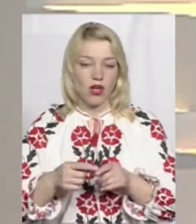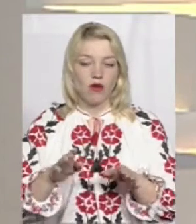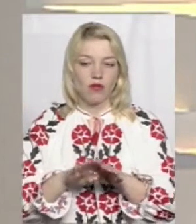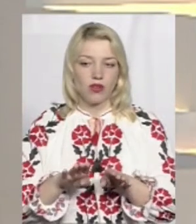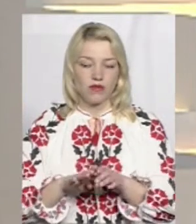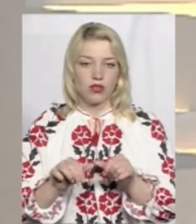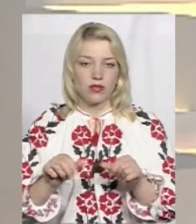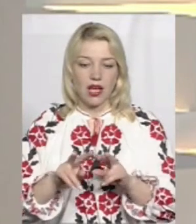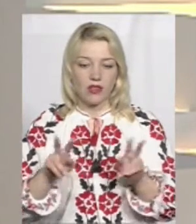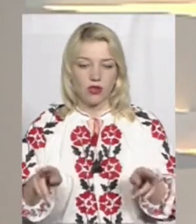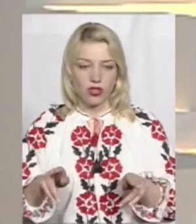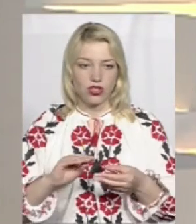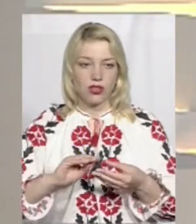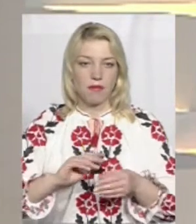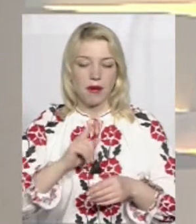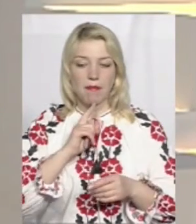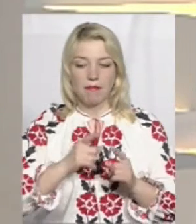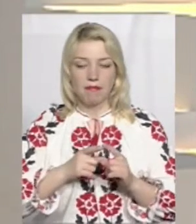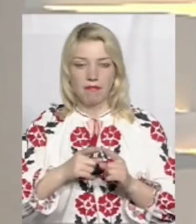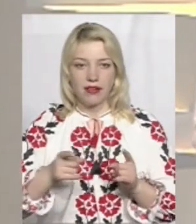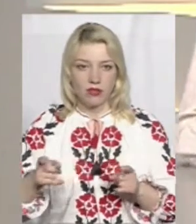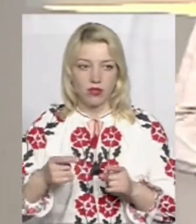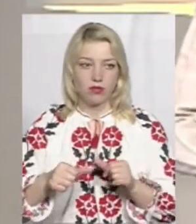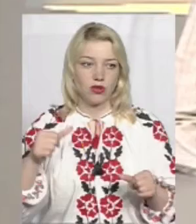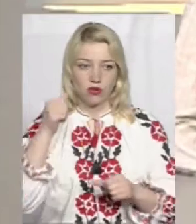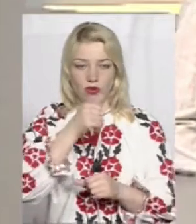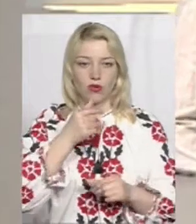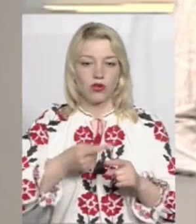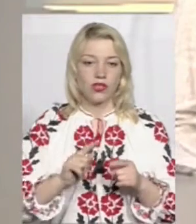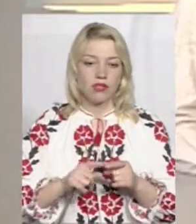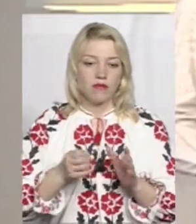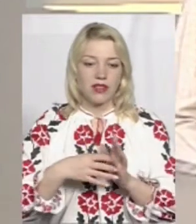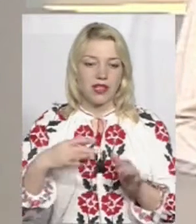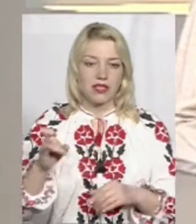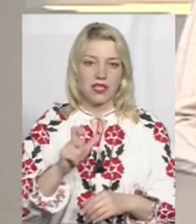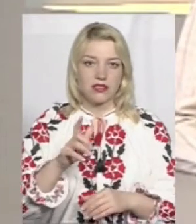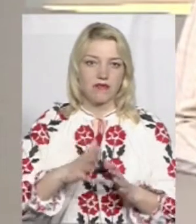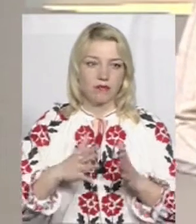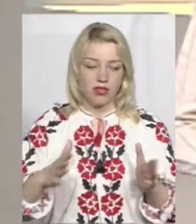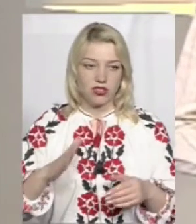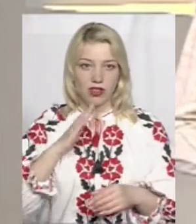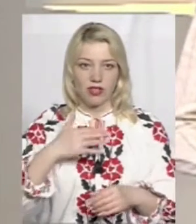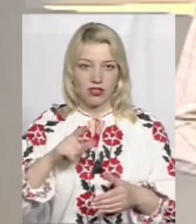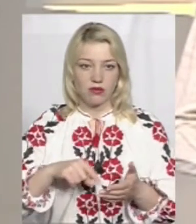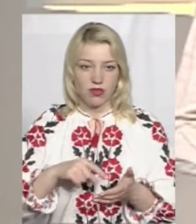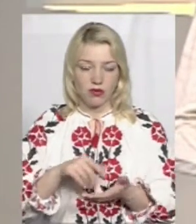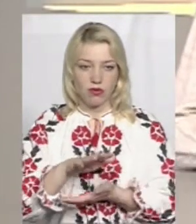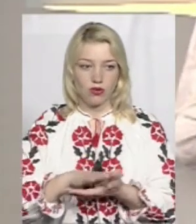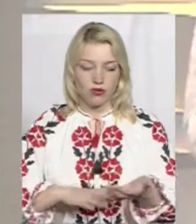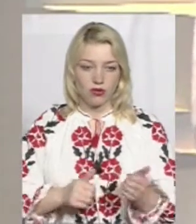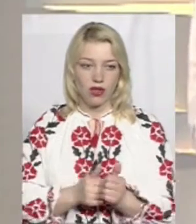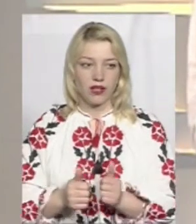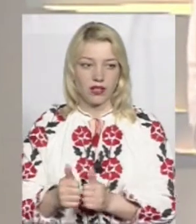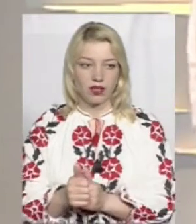з аналогічним періодом минулого року, це у 15 разів більше. Наше місто продовжує